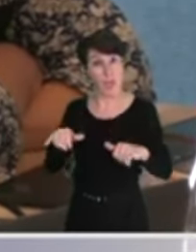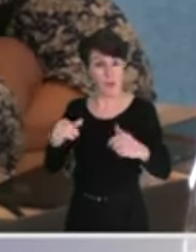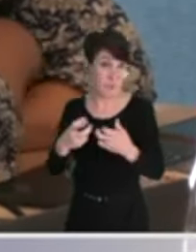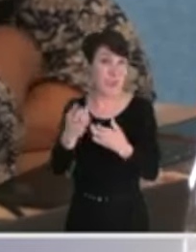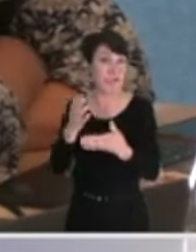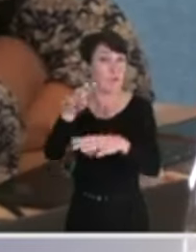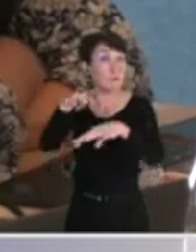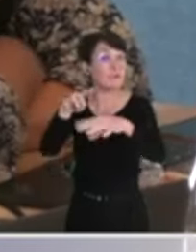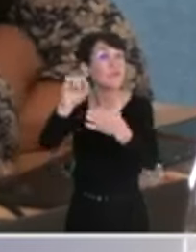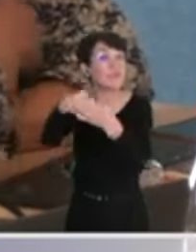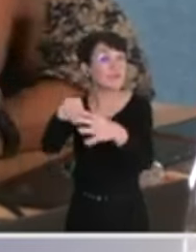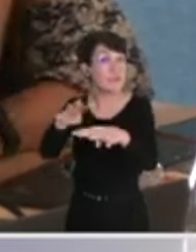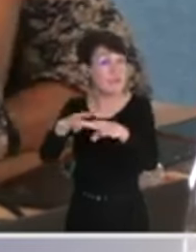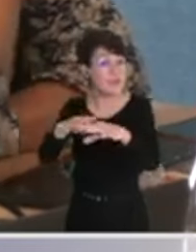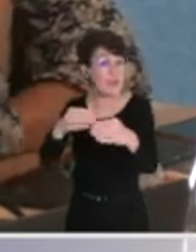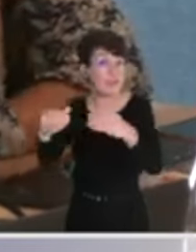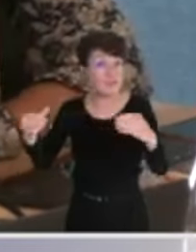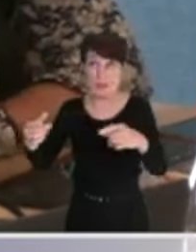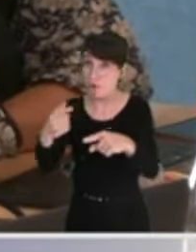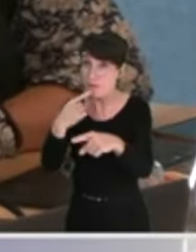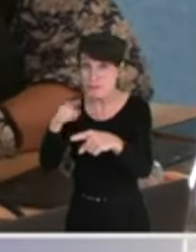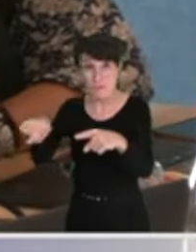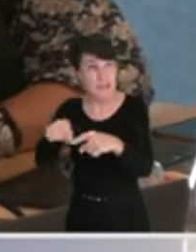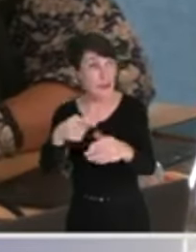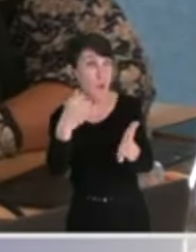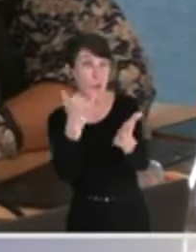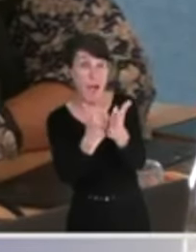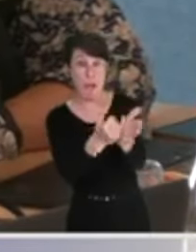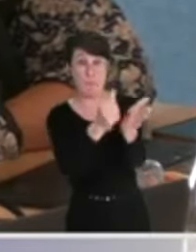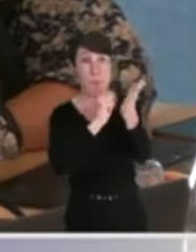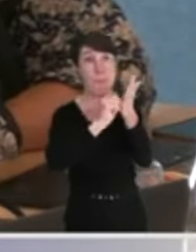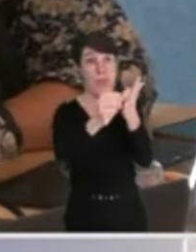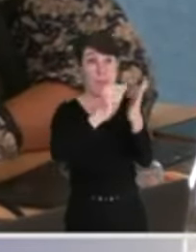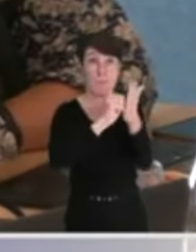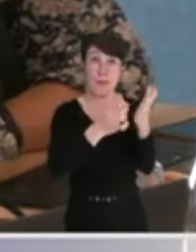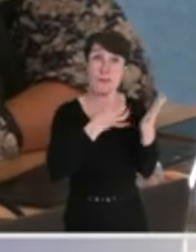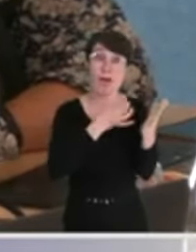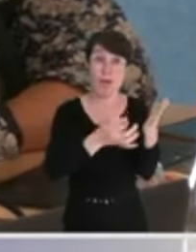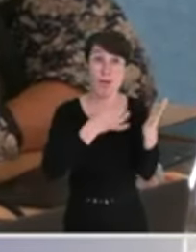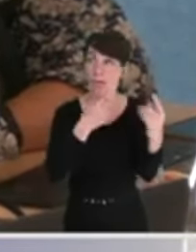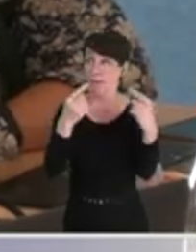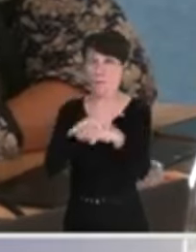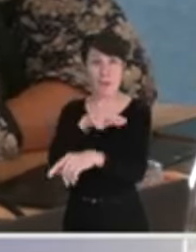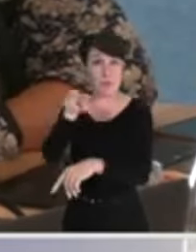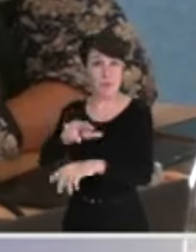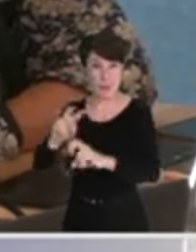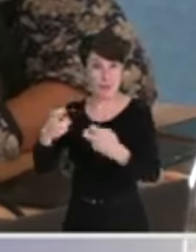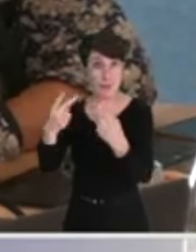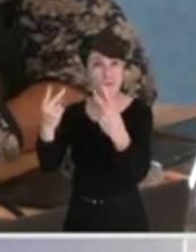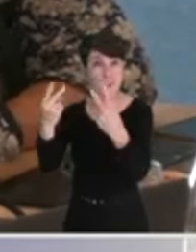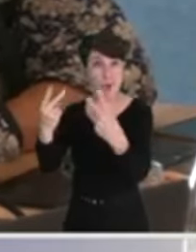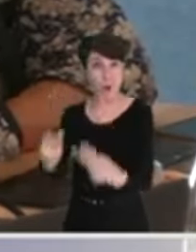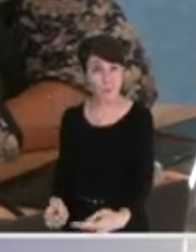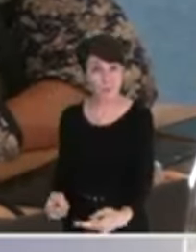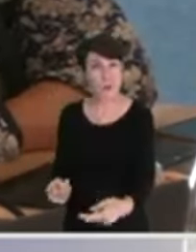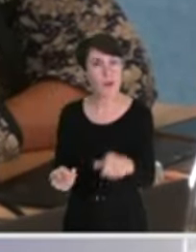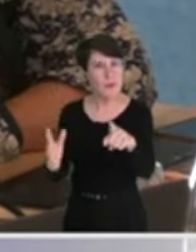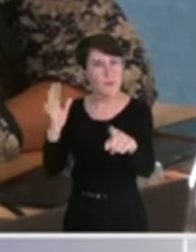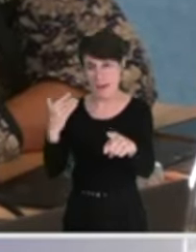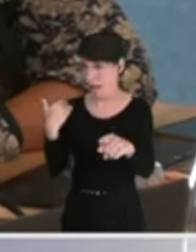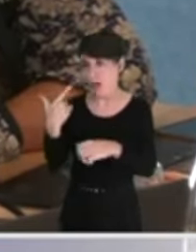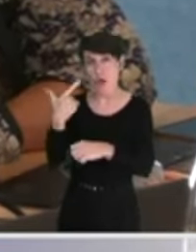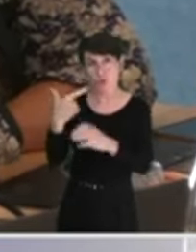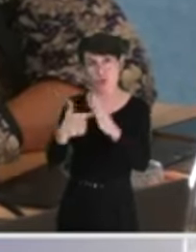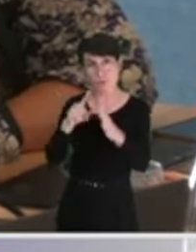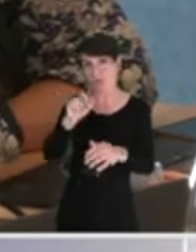pris dans un étau d'impôts très, très lourds et de valeur des biens très, très faibles. Et là, il n avait pas encore Michel Barnier, Premier ministre,